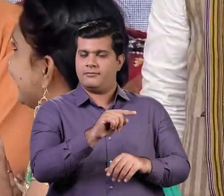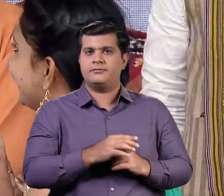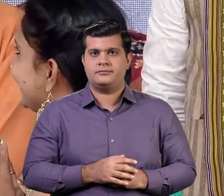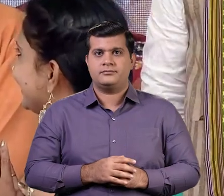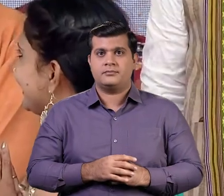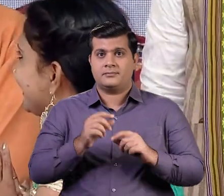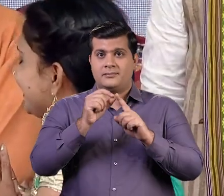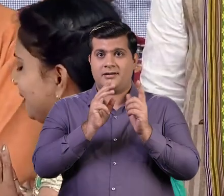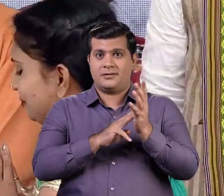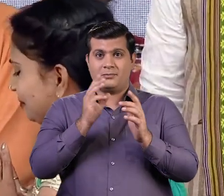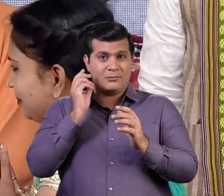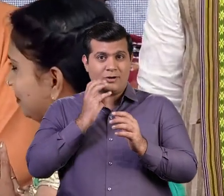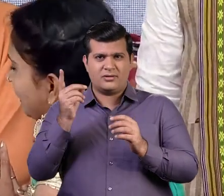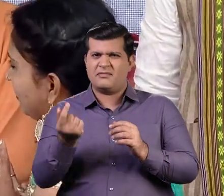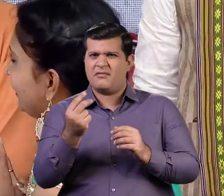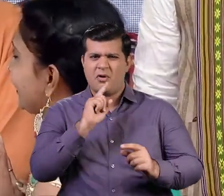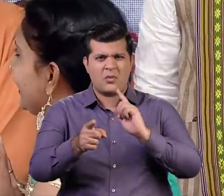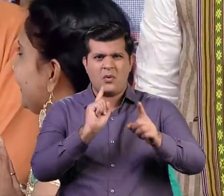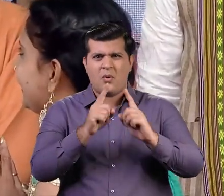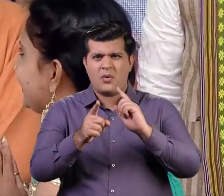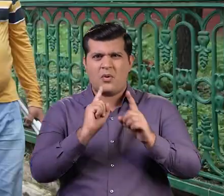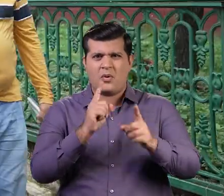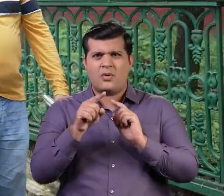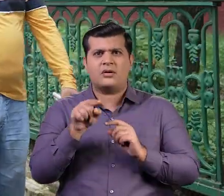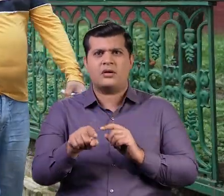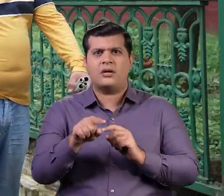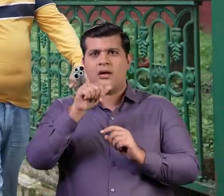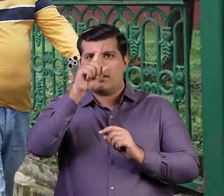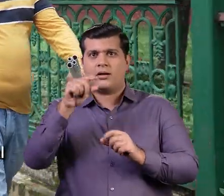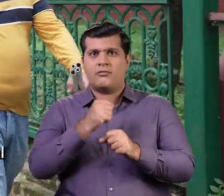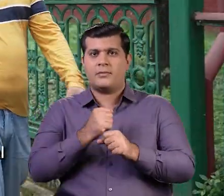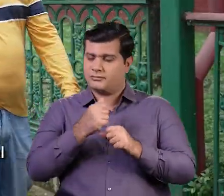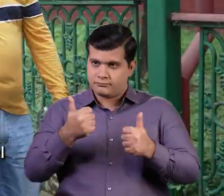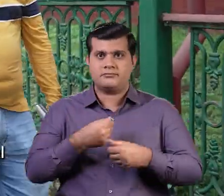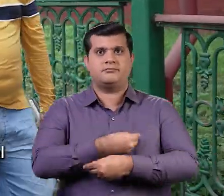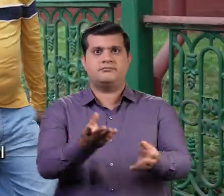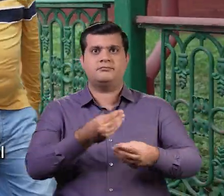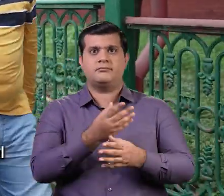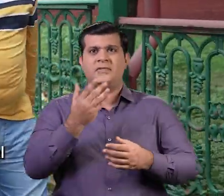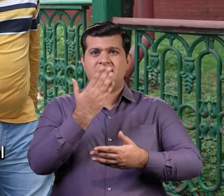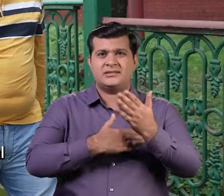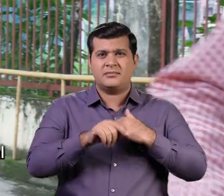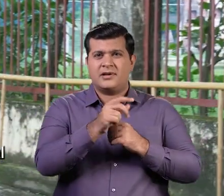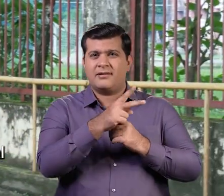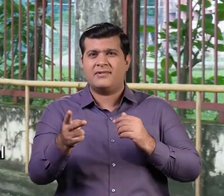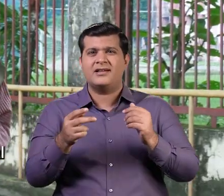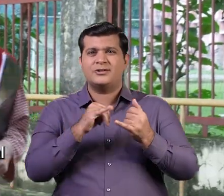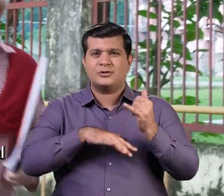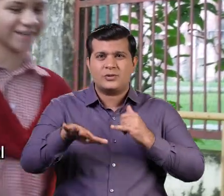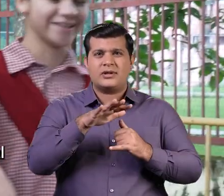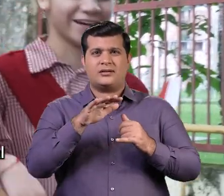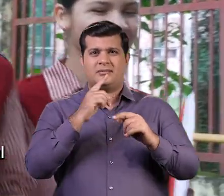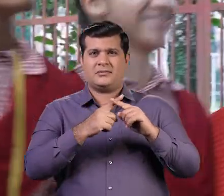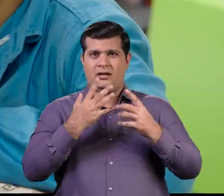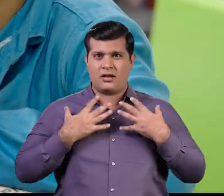प्रधान मंत्री शी नरेंद्र मोदी जी के कती शील नित्रित्व में भारत सरकार दिव्यांग जनों की सामाजिक और शारीडिक